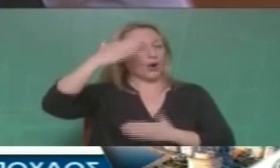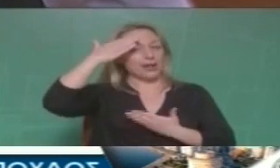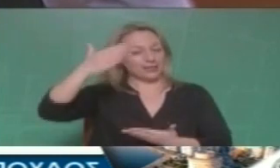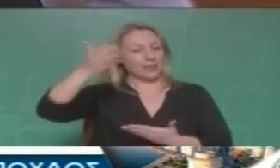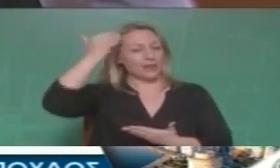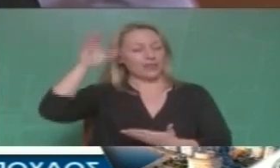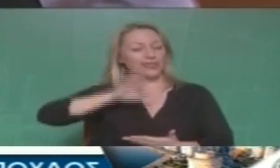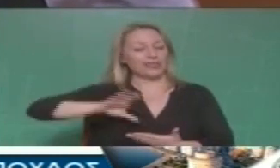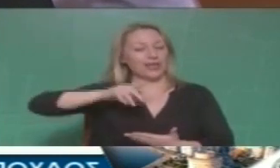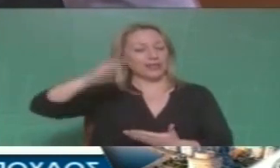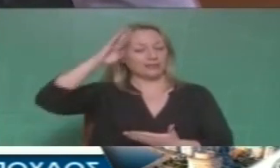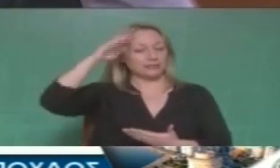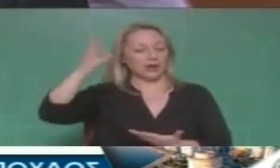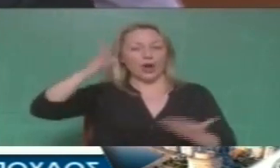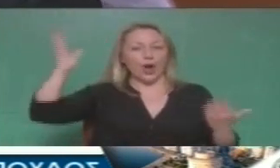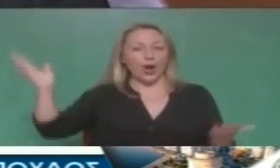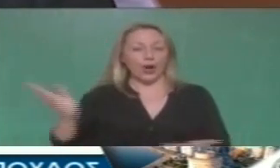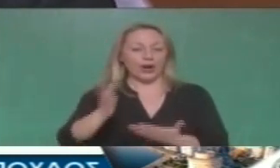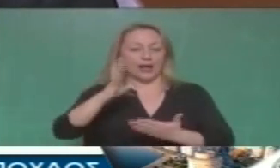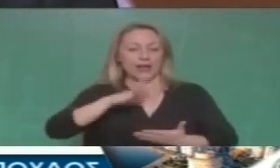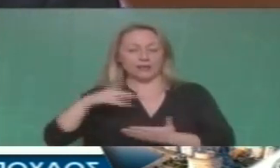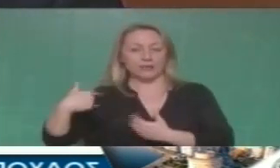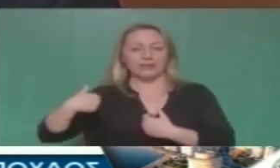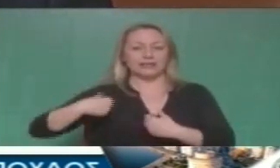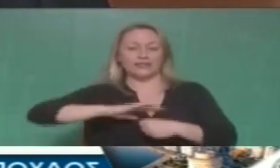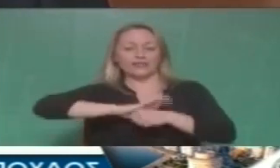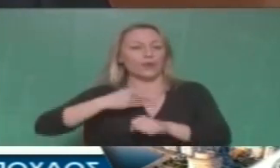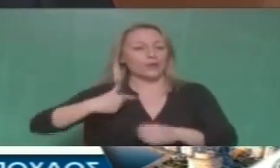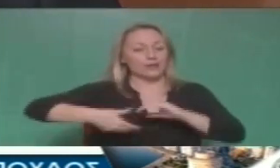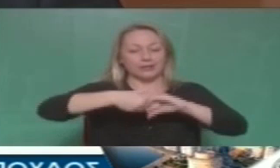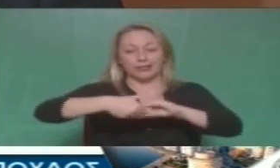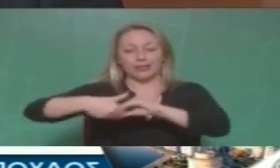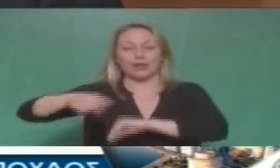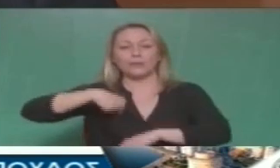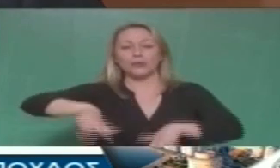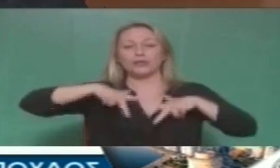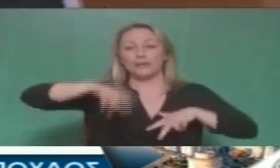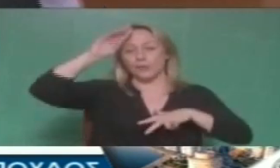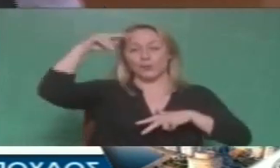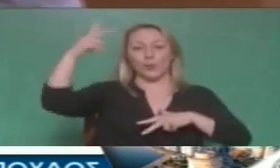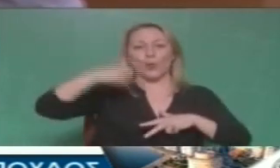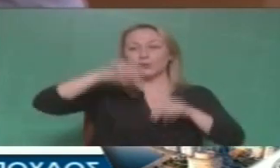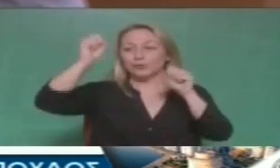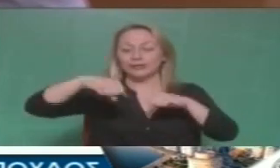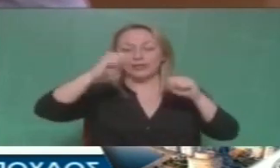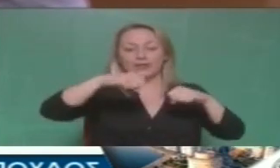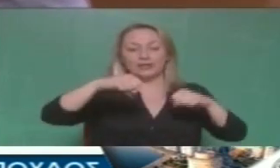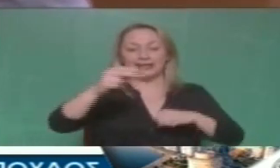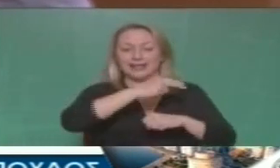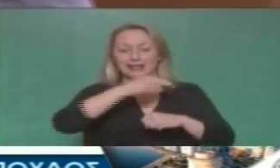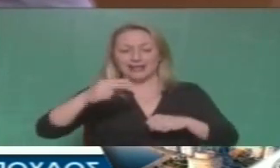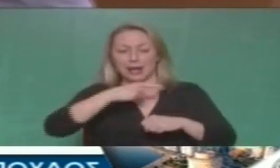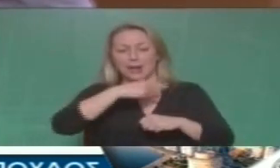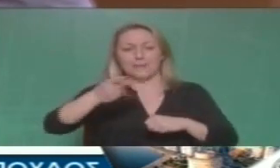που εκεί όλοι πλέον συνοστιζόντουσαν ποιος θα χαιρετήσει τους Αμερικάνους υπουργούς και ποιος θα συμφωνήσει όχι μονάχα για τα ζητήματα της